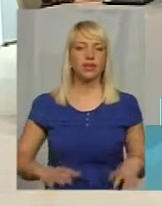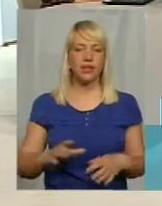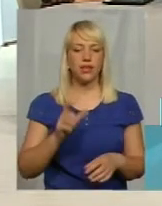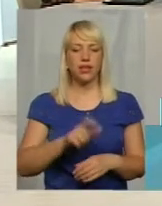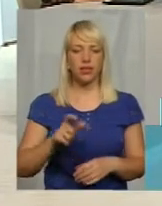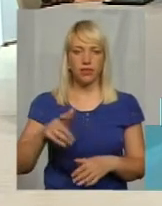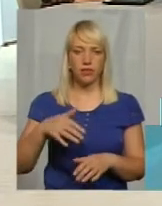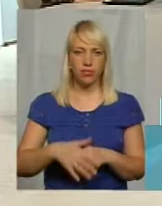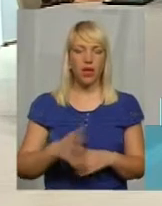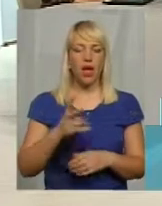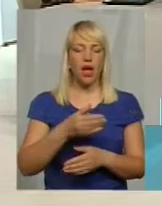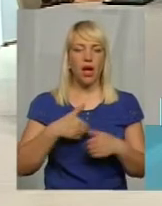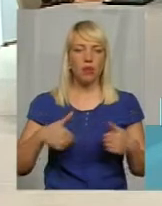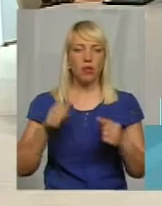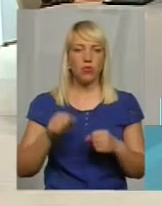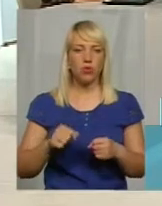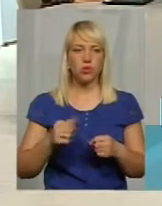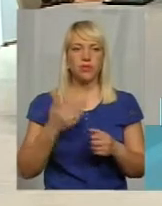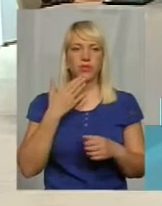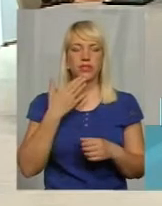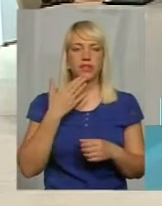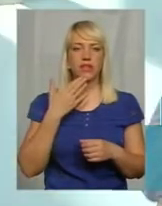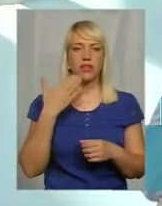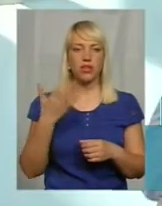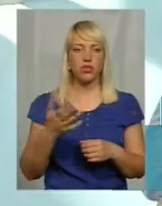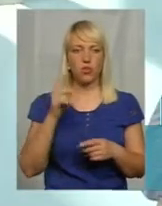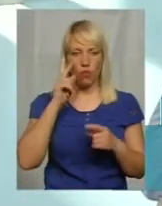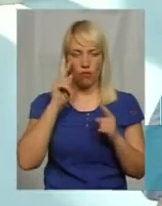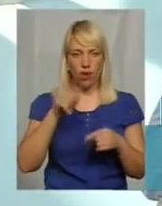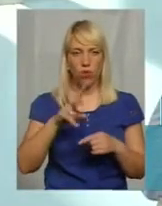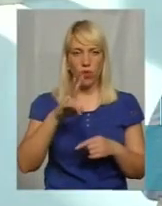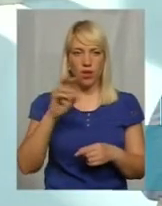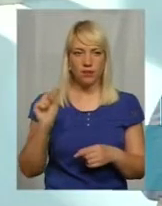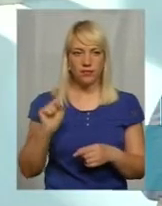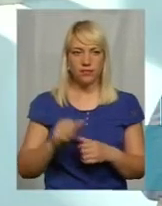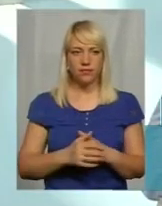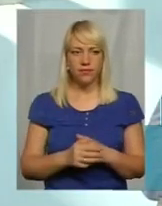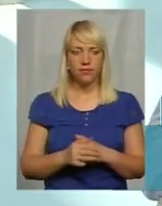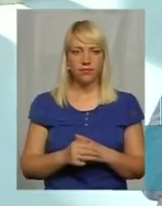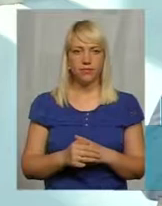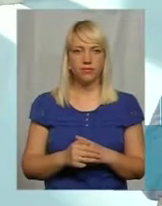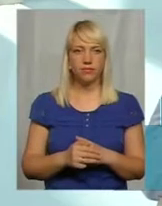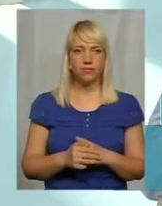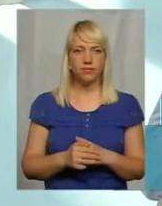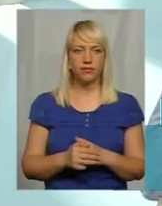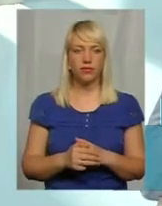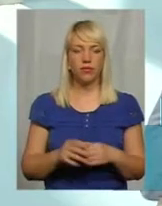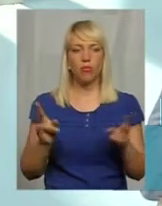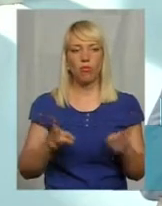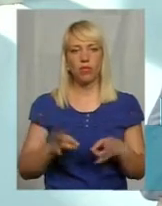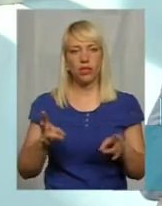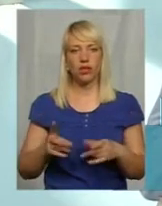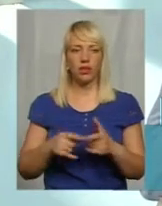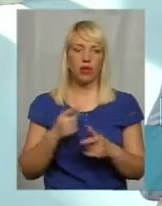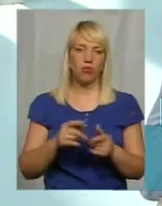Ми можемо і звертаючи увагу на потреби або